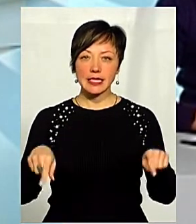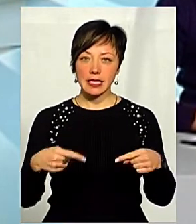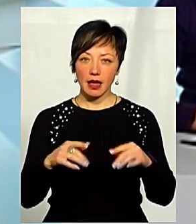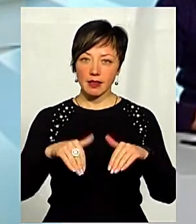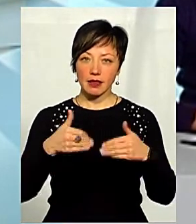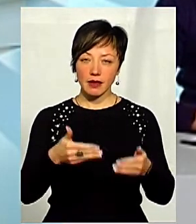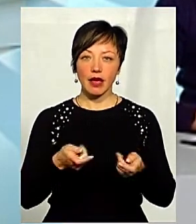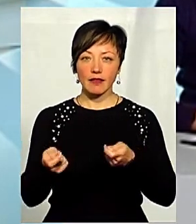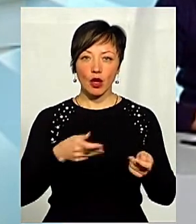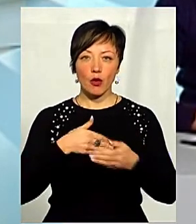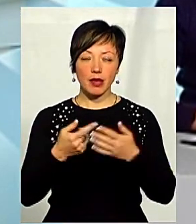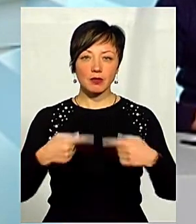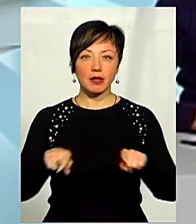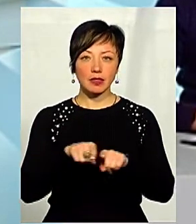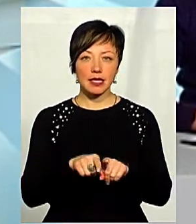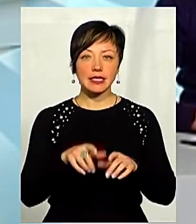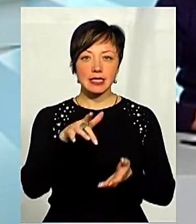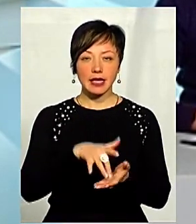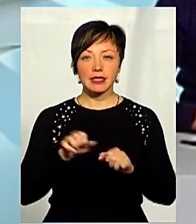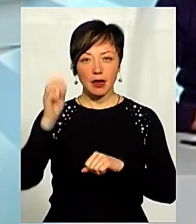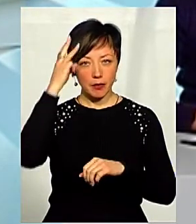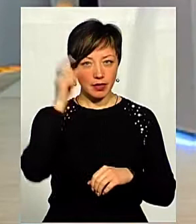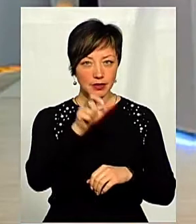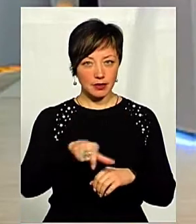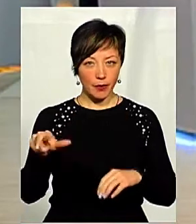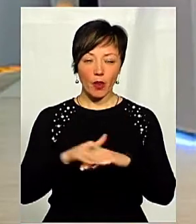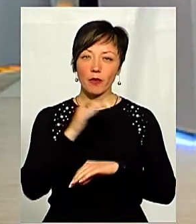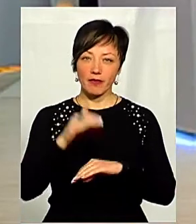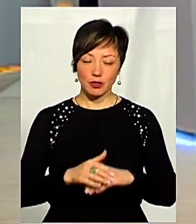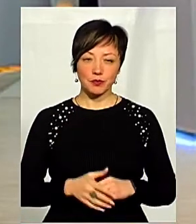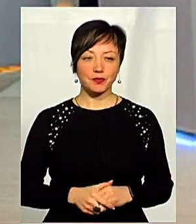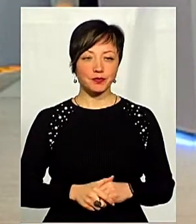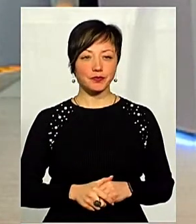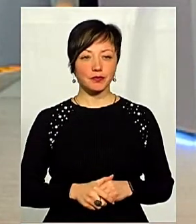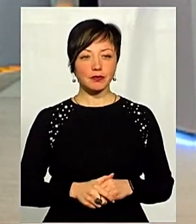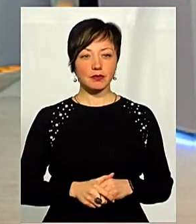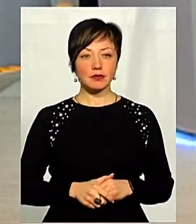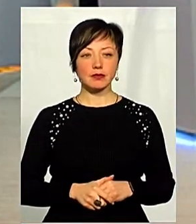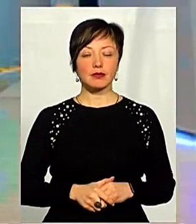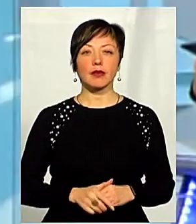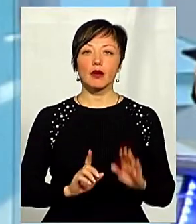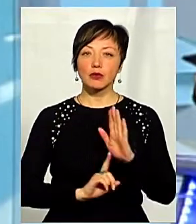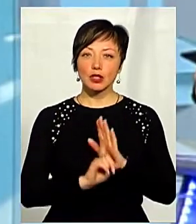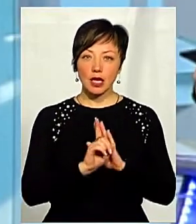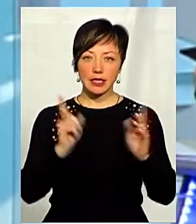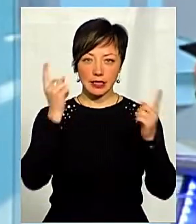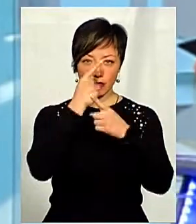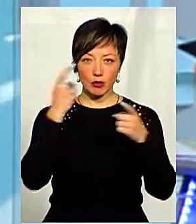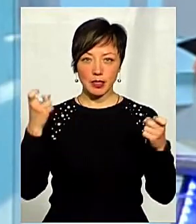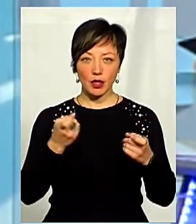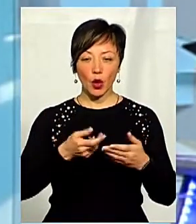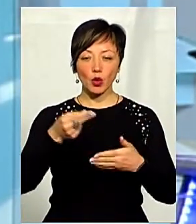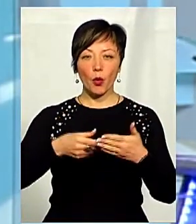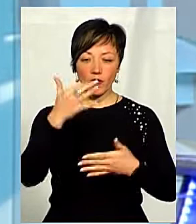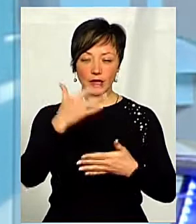керівник громадської організації «Центр захисту Хмельниччан» і фрілансер. Добрий вечір! Добрий вечір! І починаємо з інформаційної